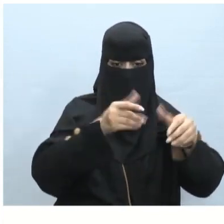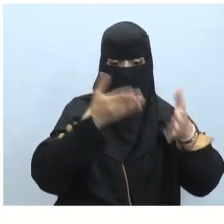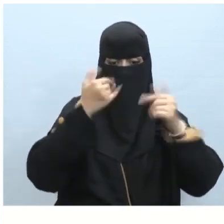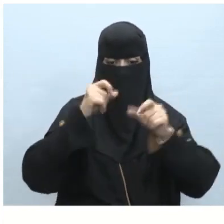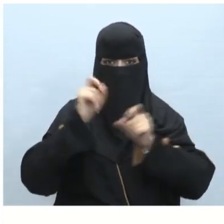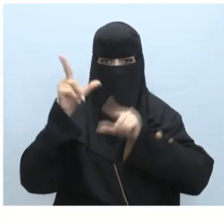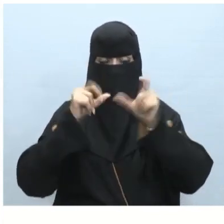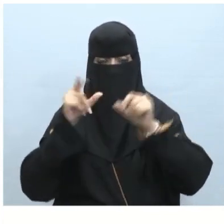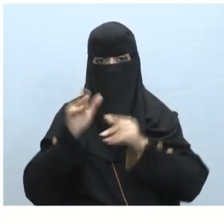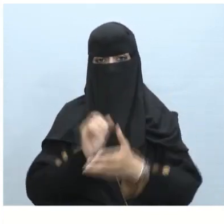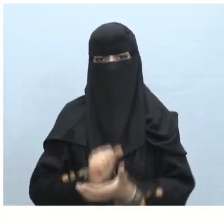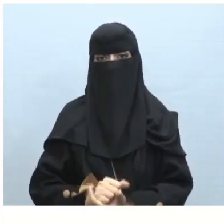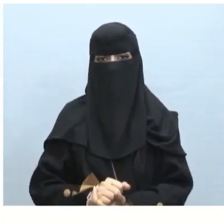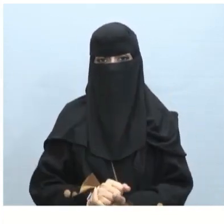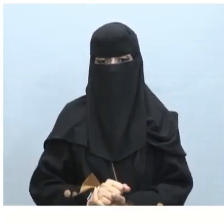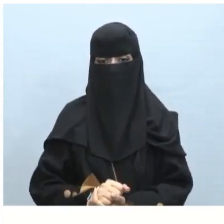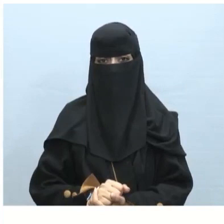الإنترنت